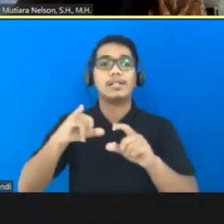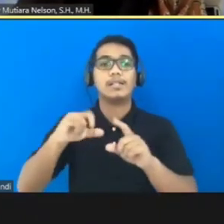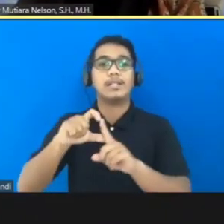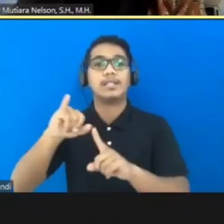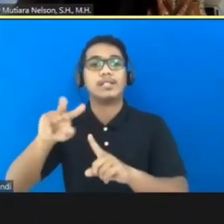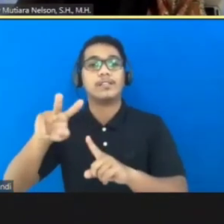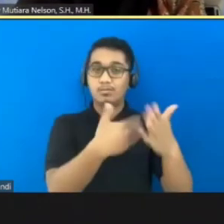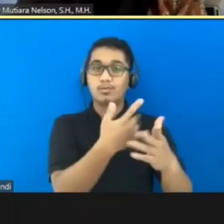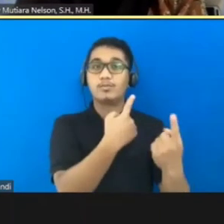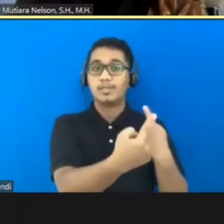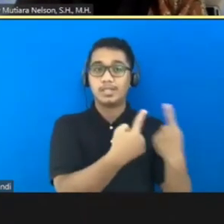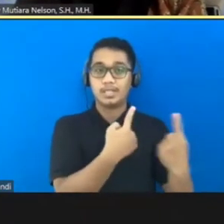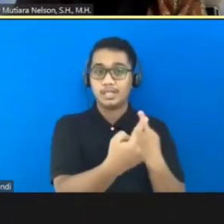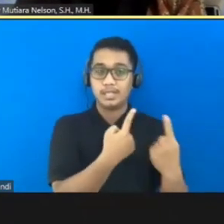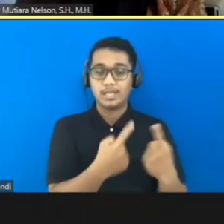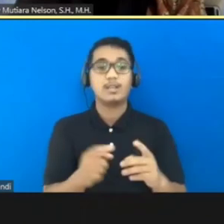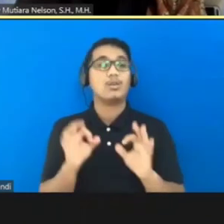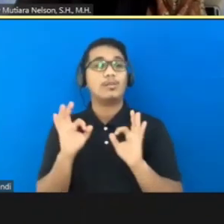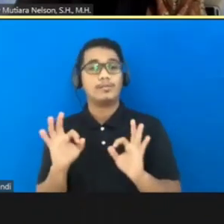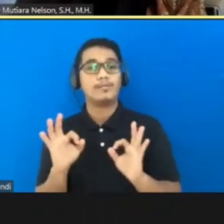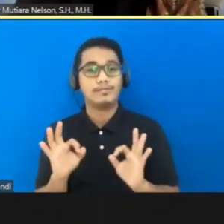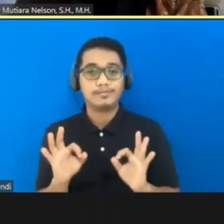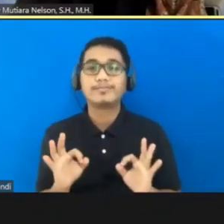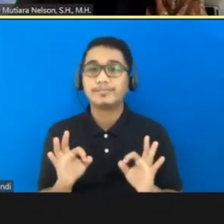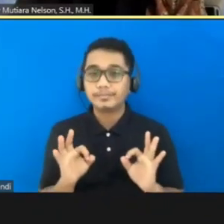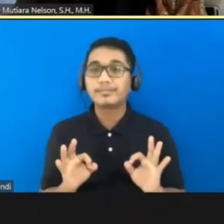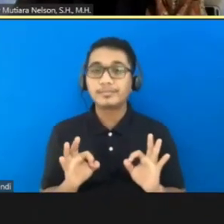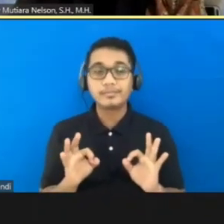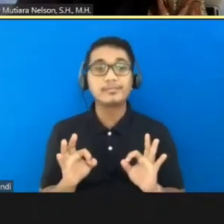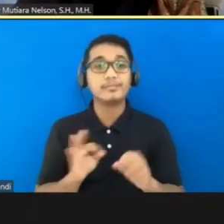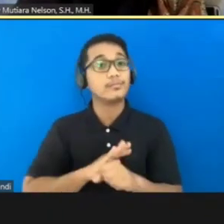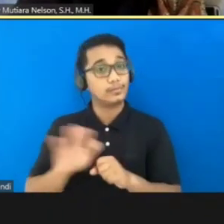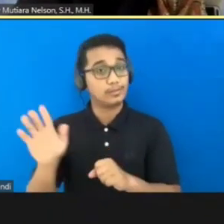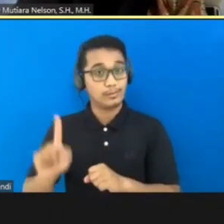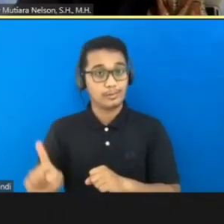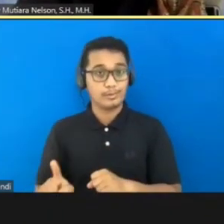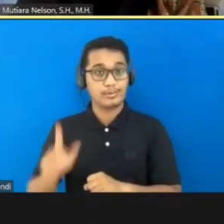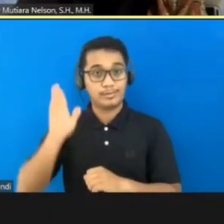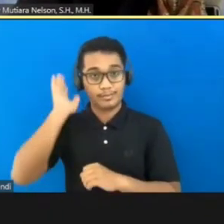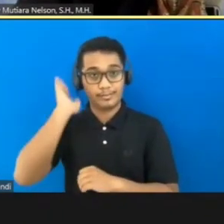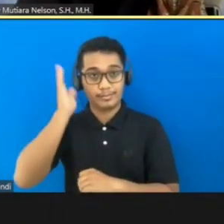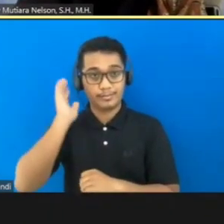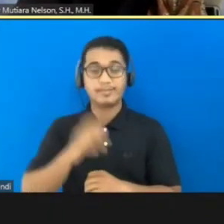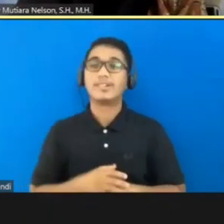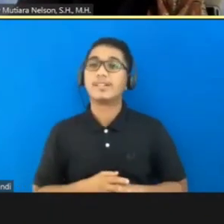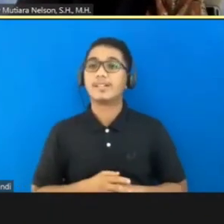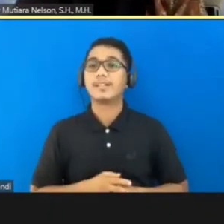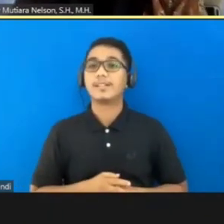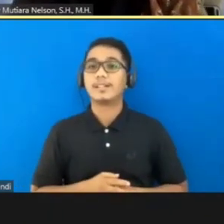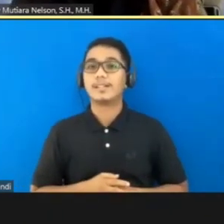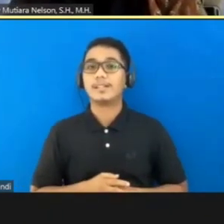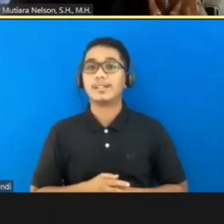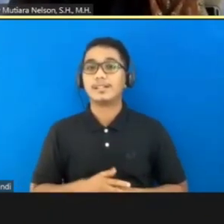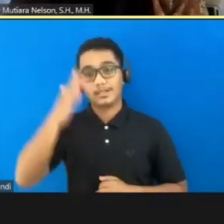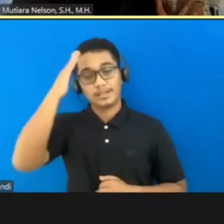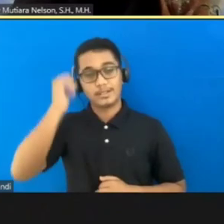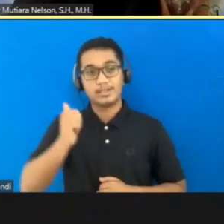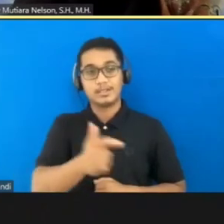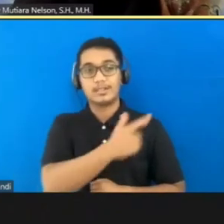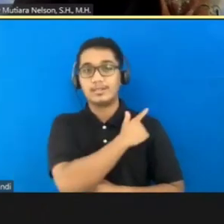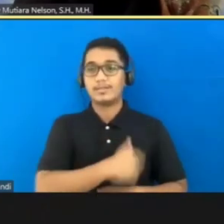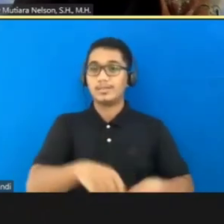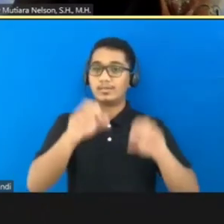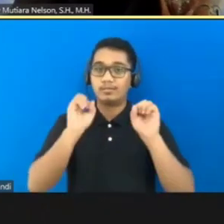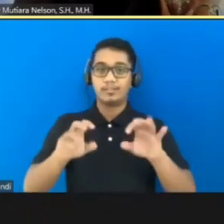model plea bargaining. Saya rasa saya cukup berduk presentasi saya pada pagi hari ini. Saya tutup dengan Assalamualaikum Wr.